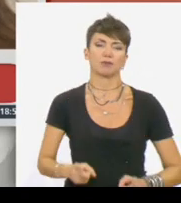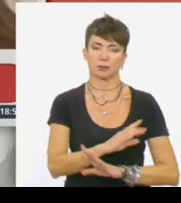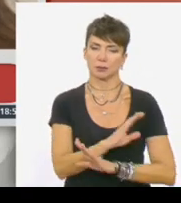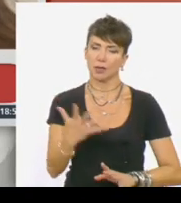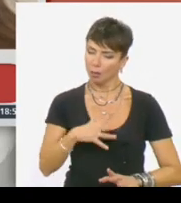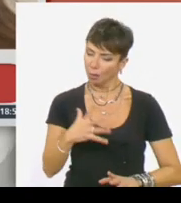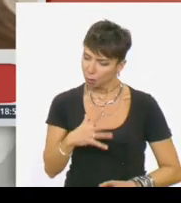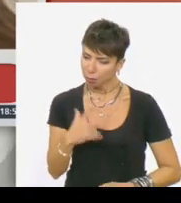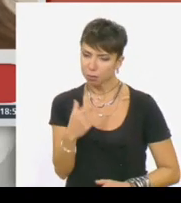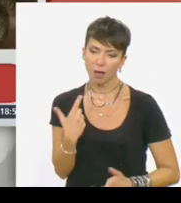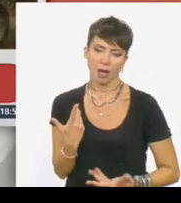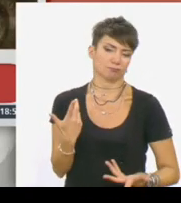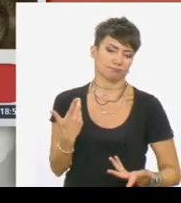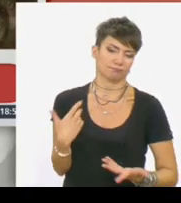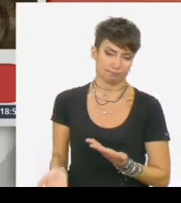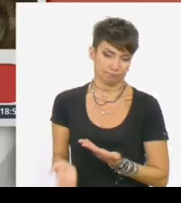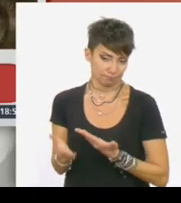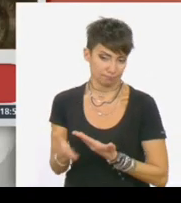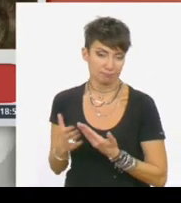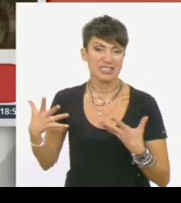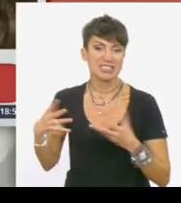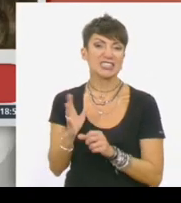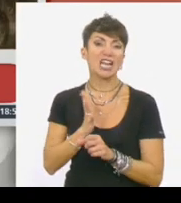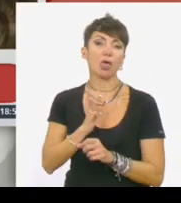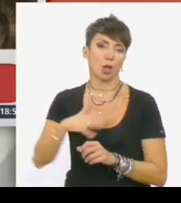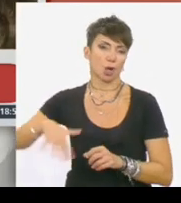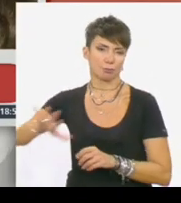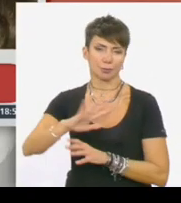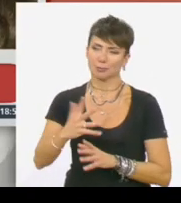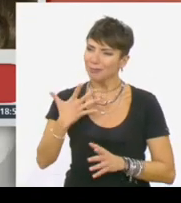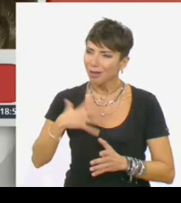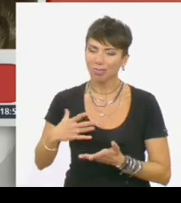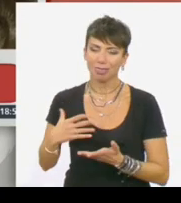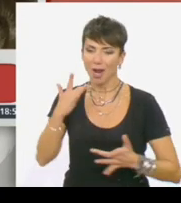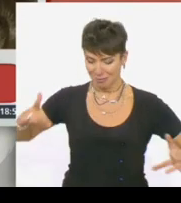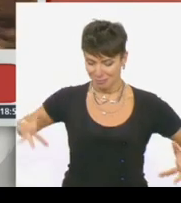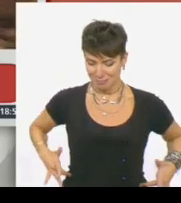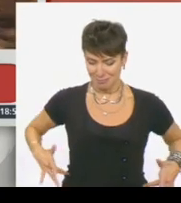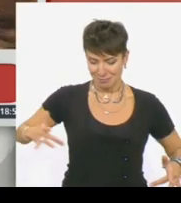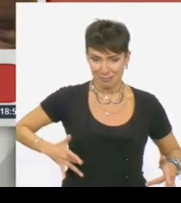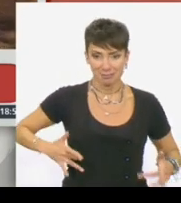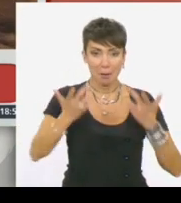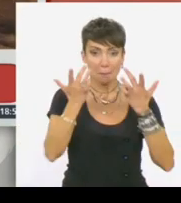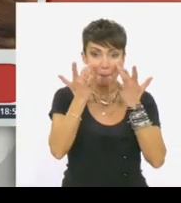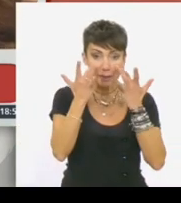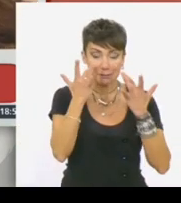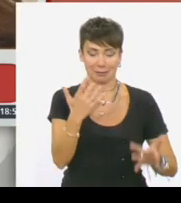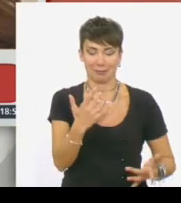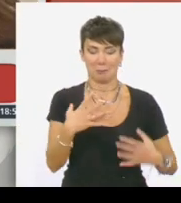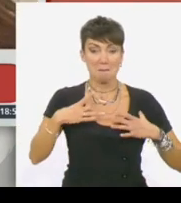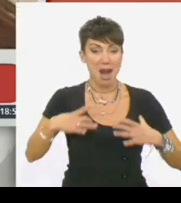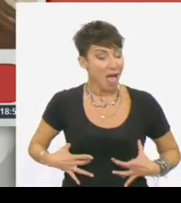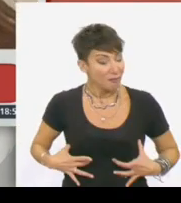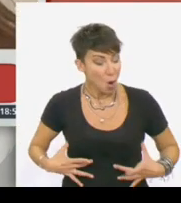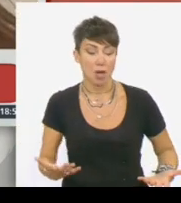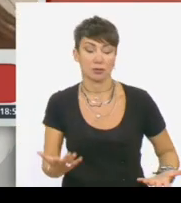δώσουν ζωή σε συνανθρώπους μας. Έτσι λοιπόν το ύπαρ, η νεφρή, η κερατοειδής, η καρδιά και οι πνεύμονες